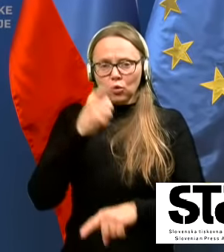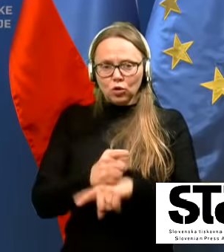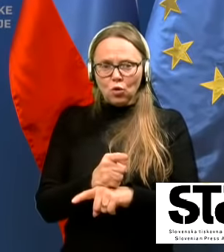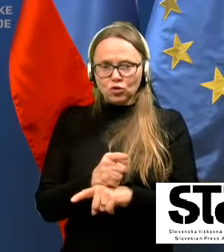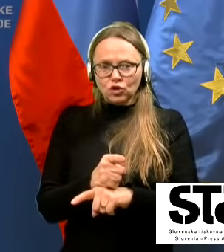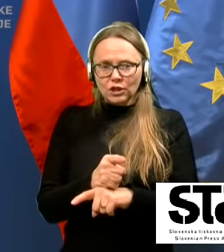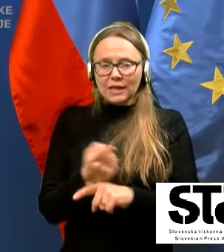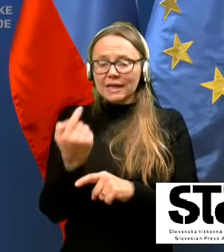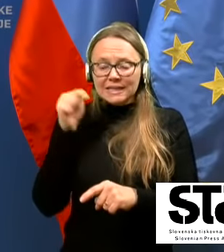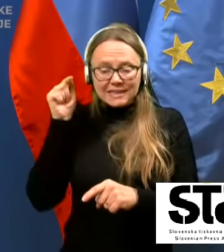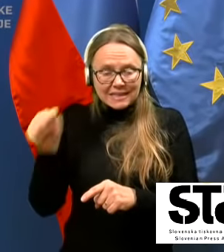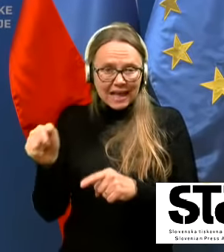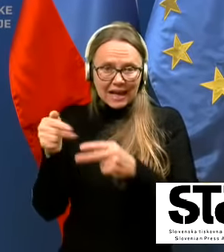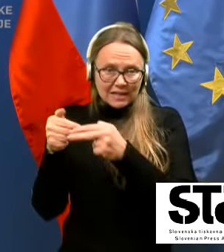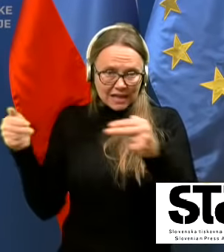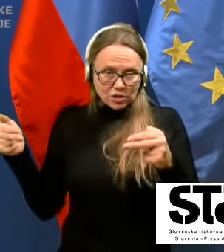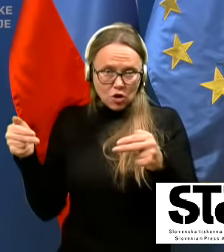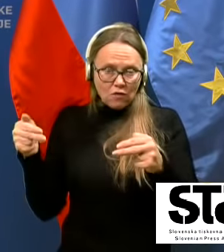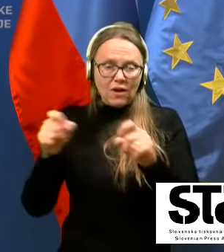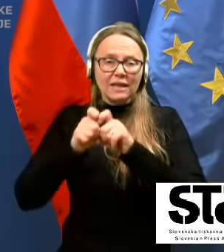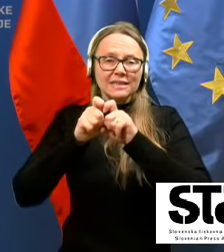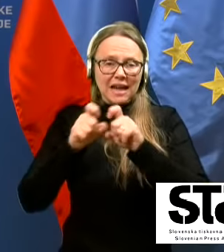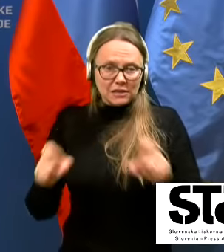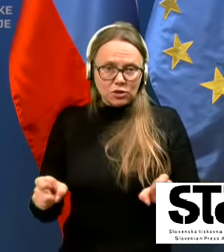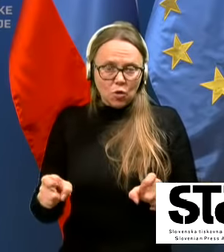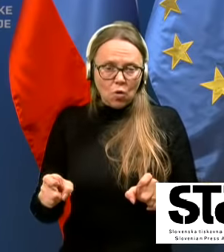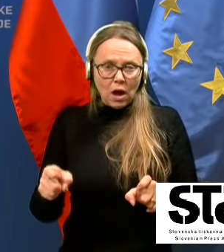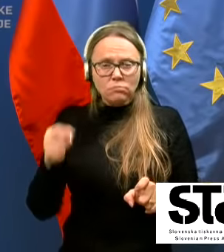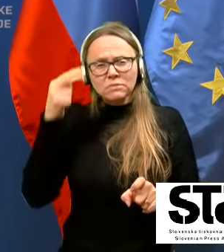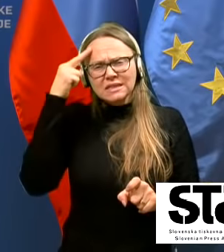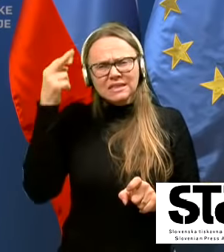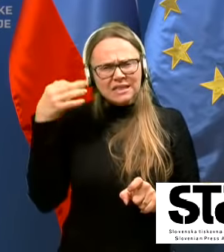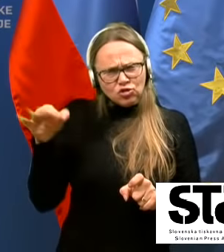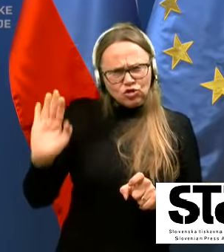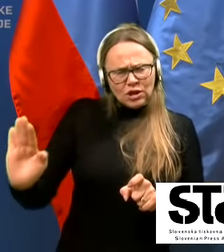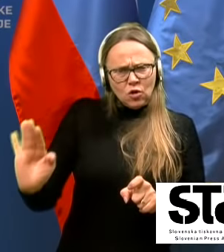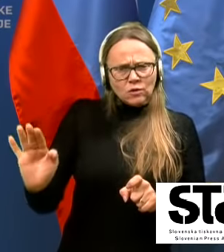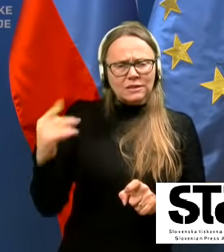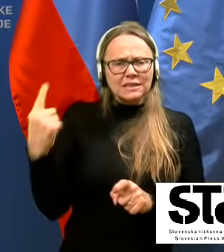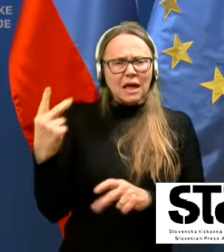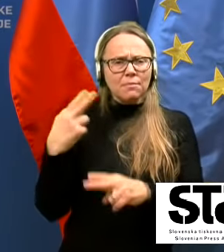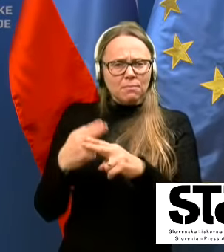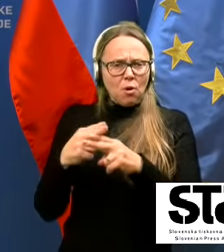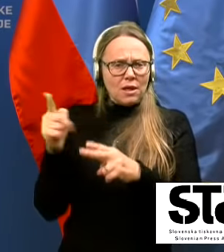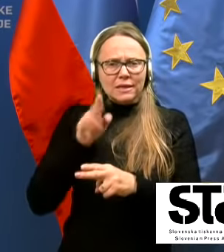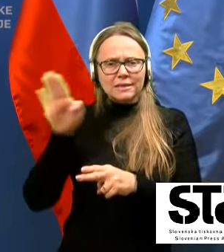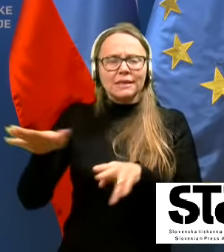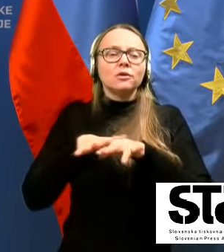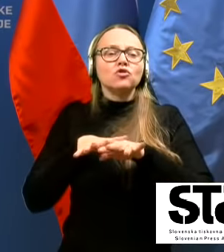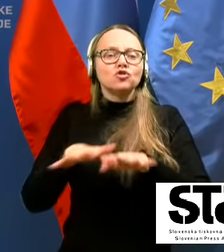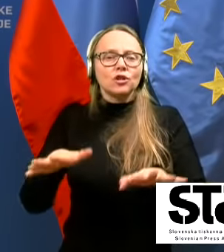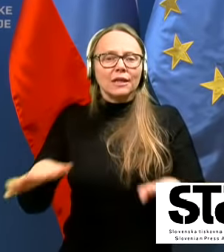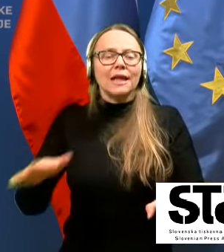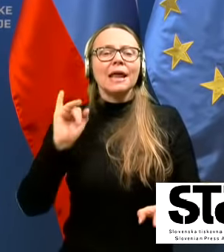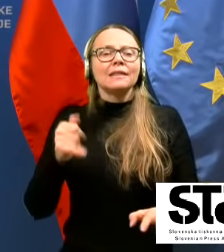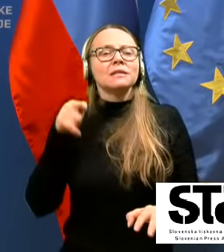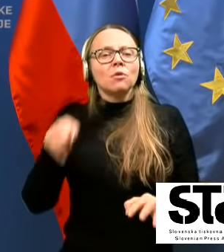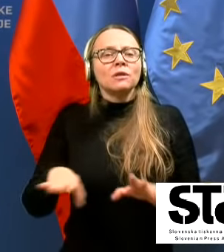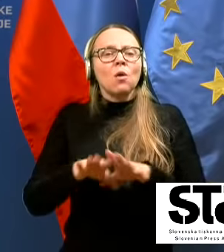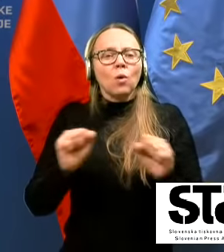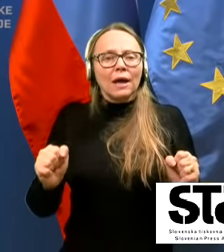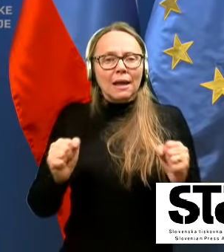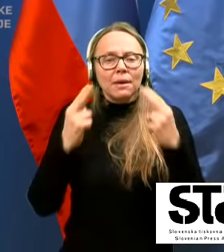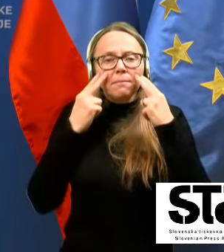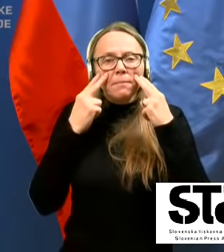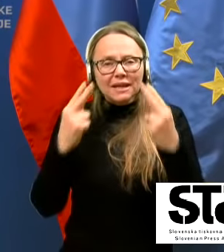tega naslova in sveda iz razloga značilnosti same bolezni in njenega širenja, da smo te ukrepe